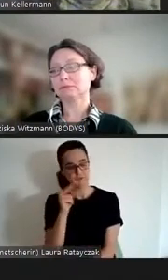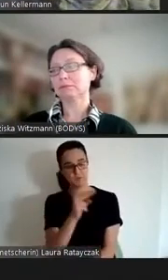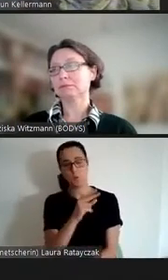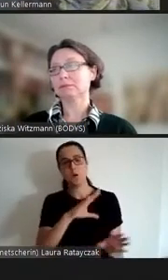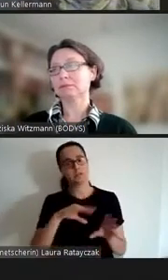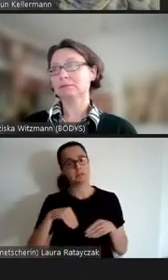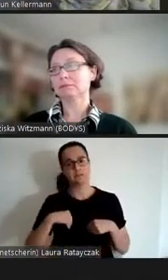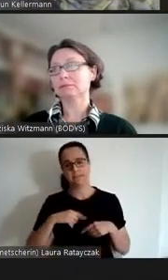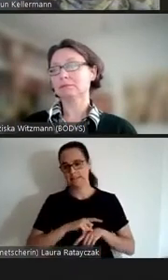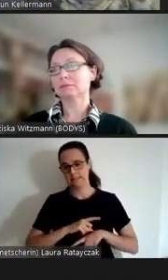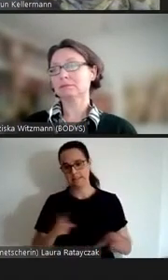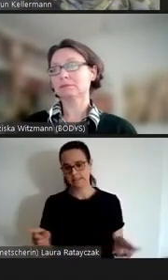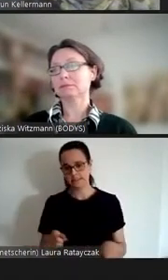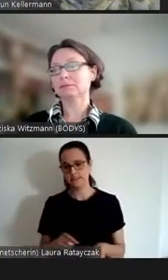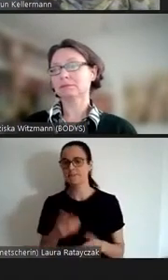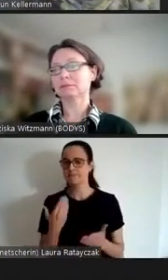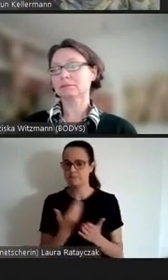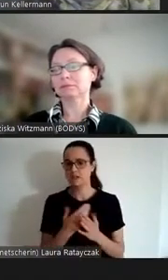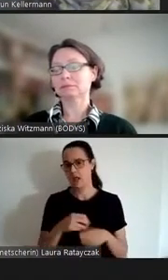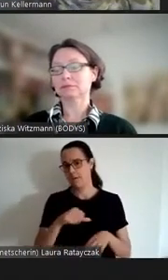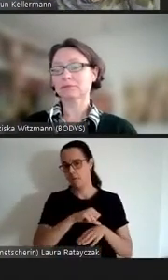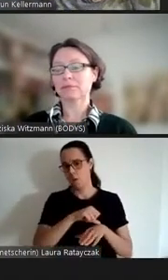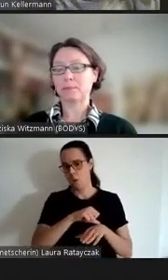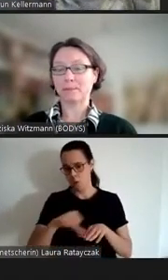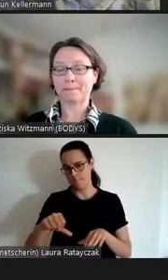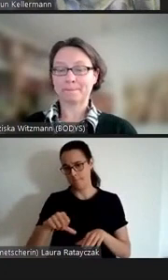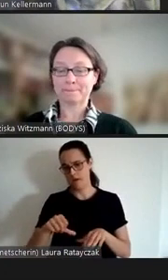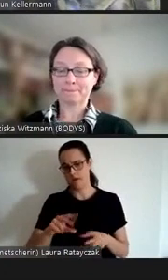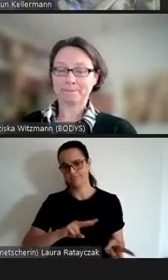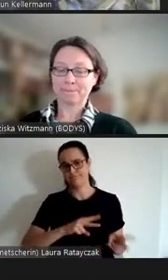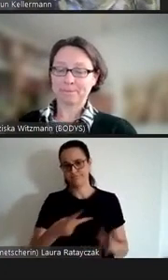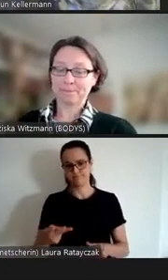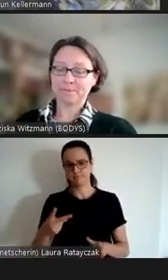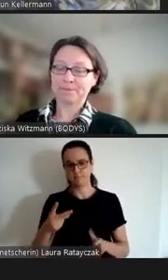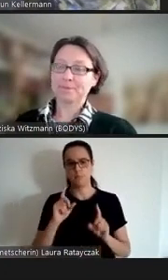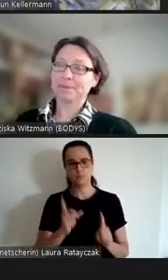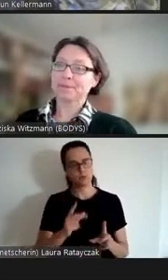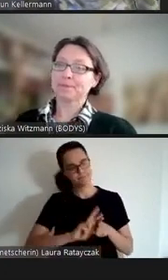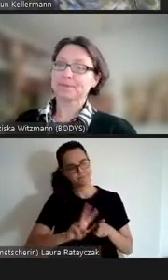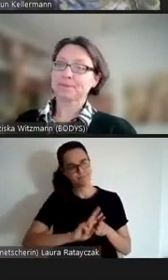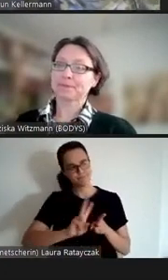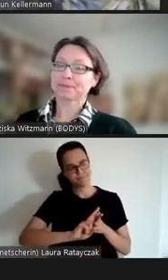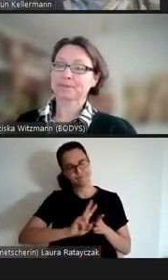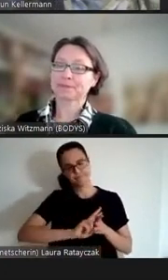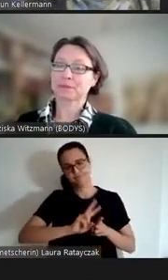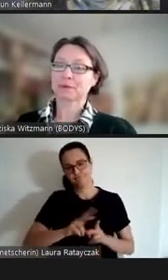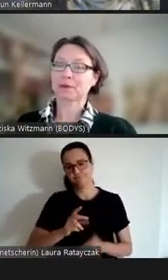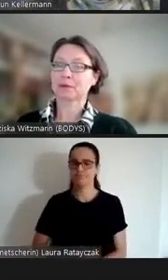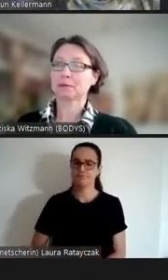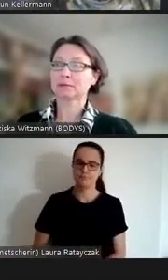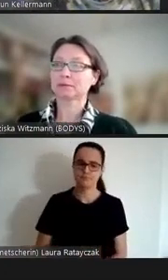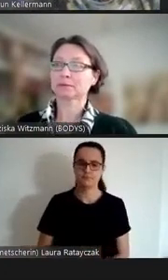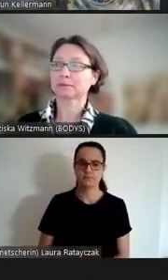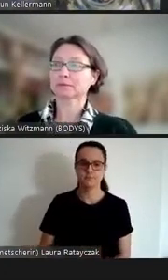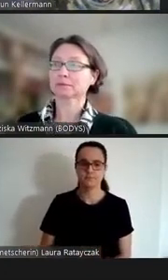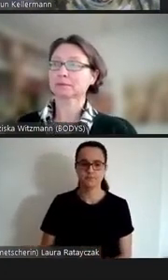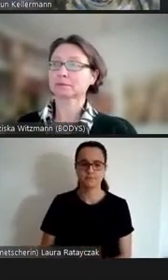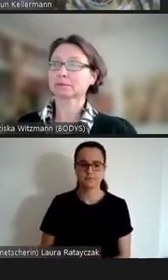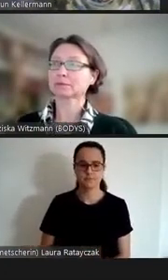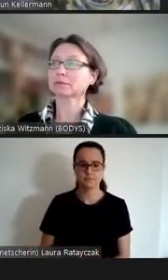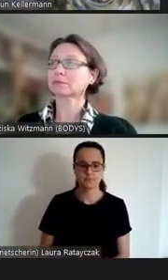und muss operativ begratzt korrigiert zurecht geschnitten werden